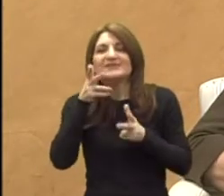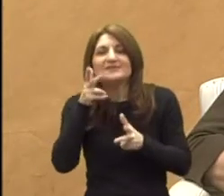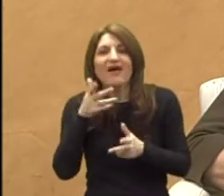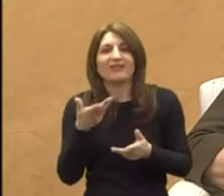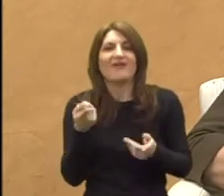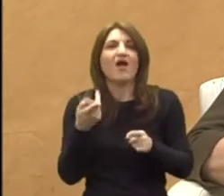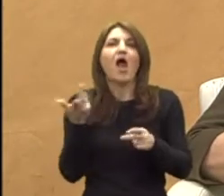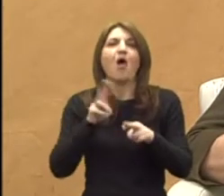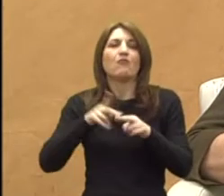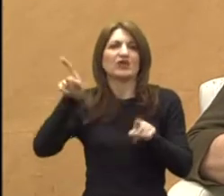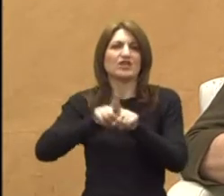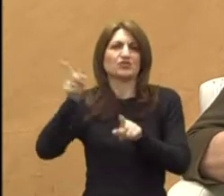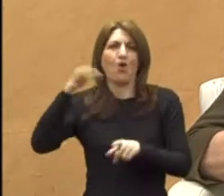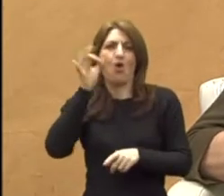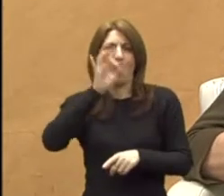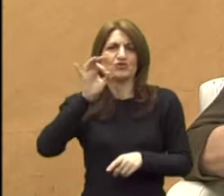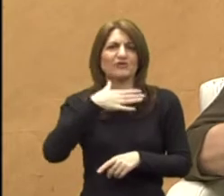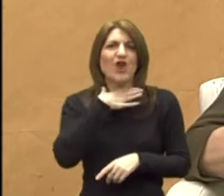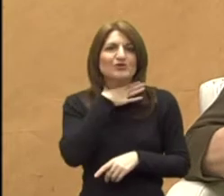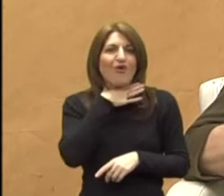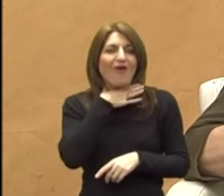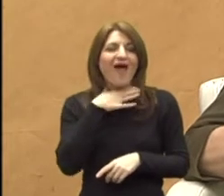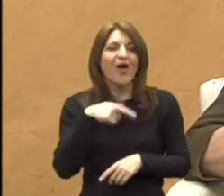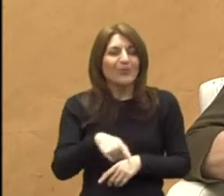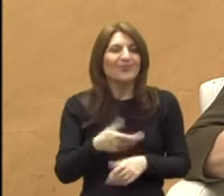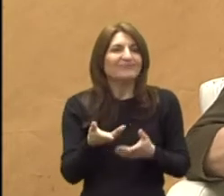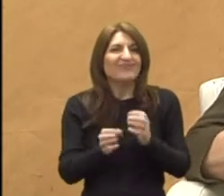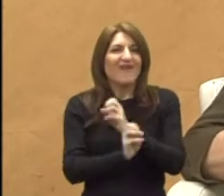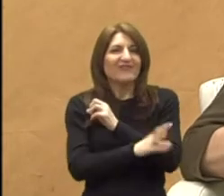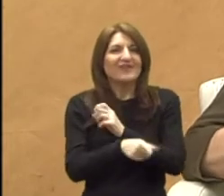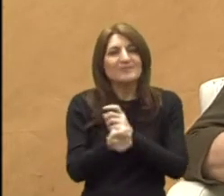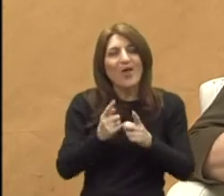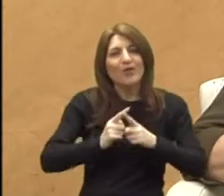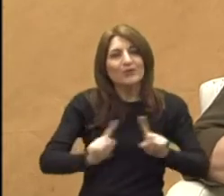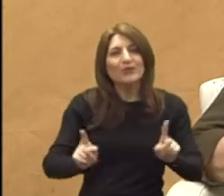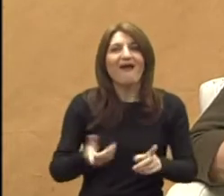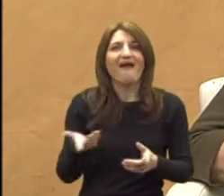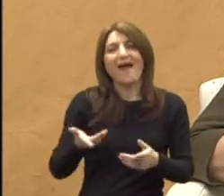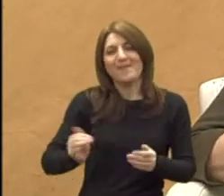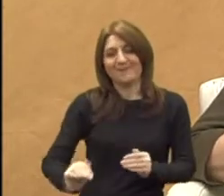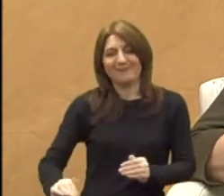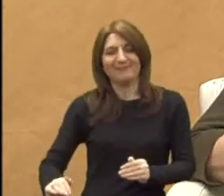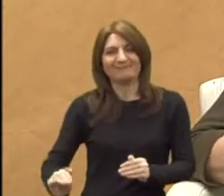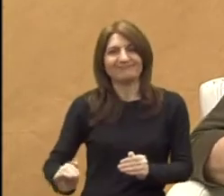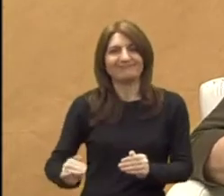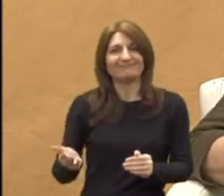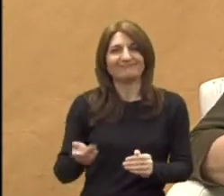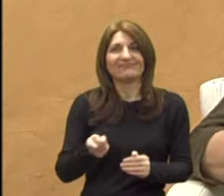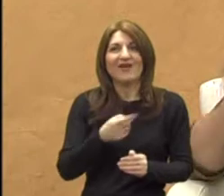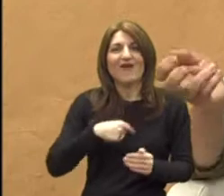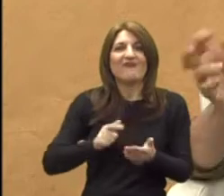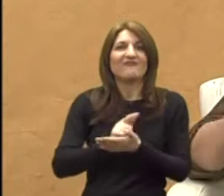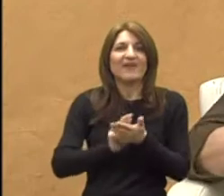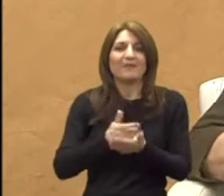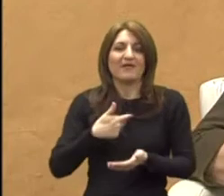u osnovnoj školi. Ovdje si još možemo dozvoliti one trenutke djetinstva koje smo mi, možda vi